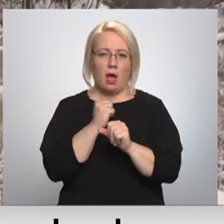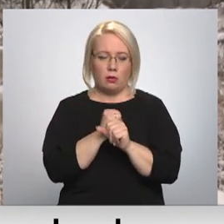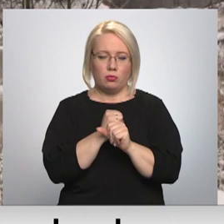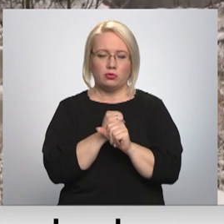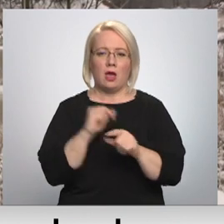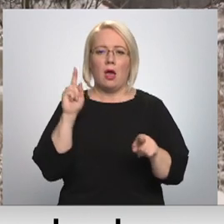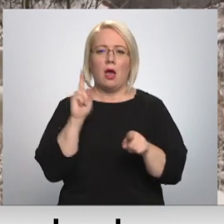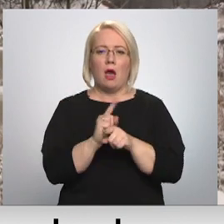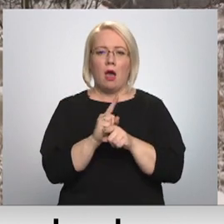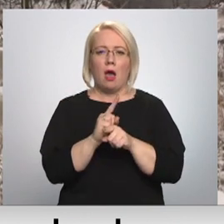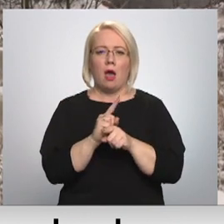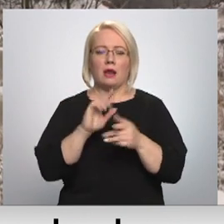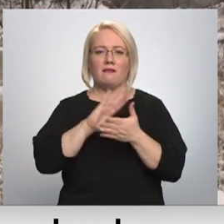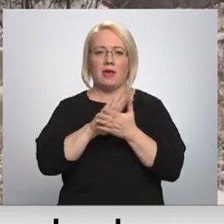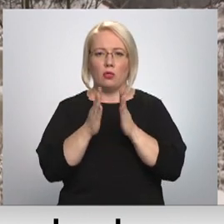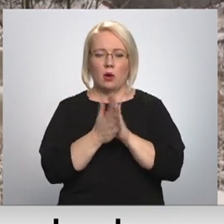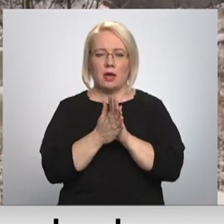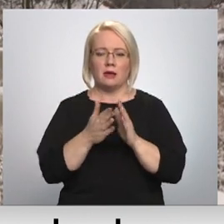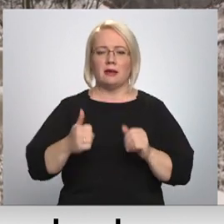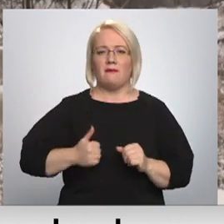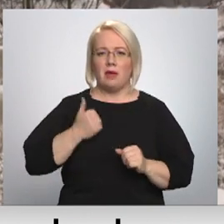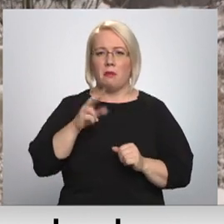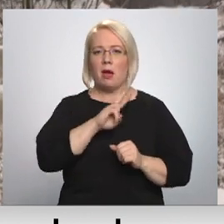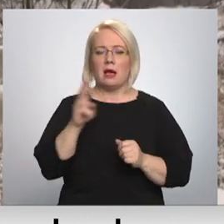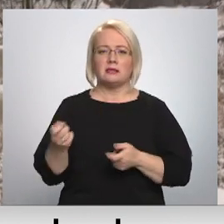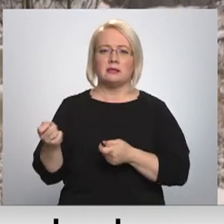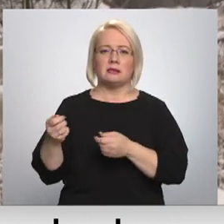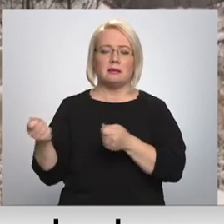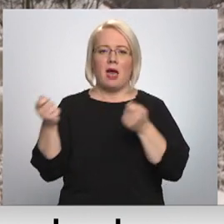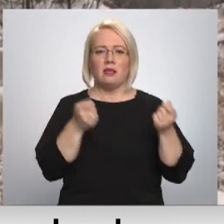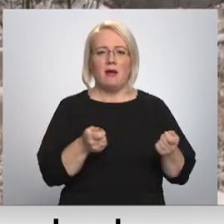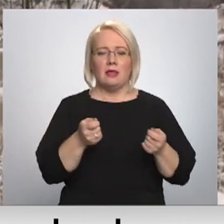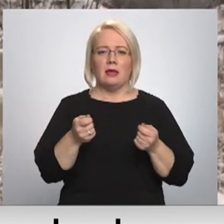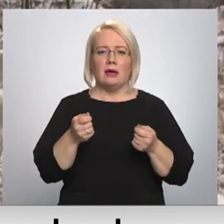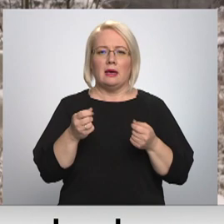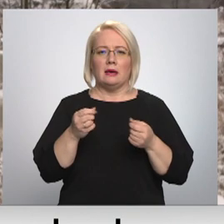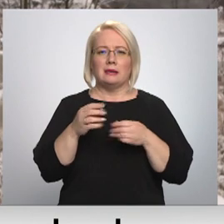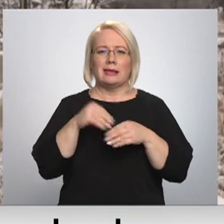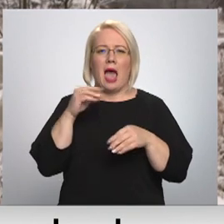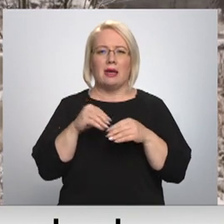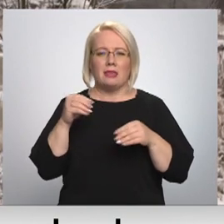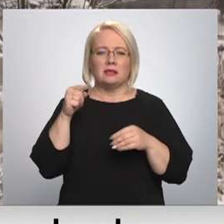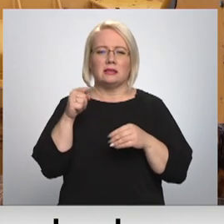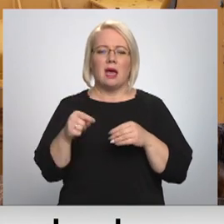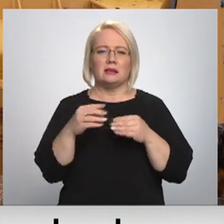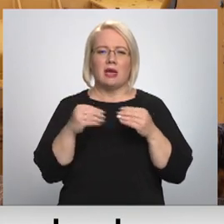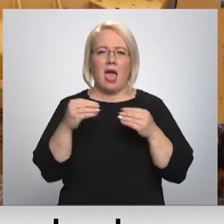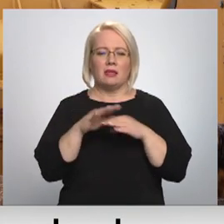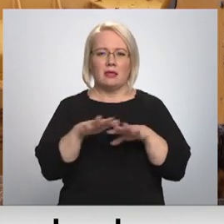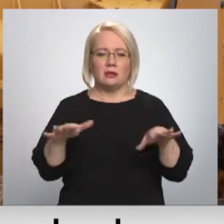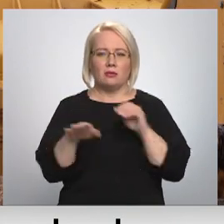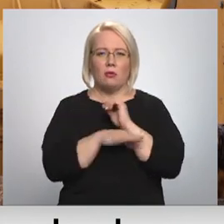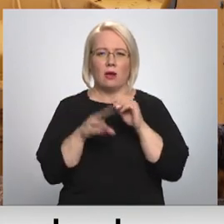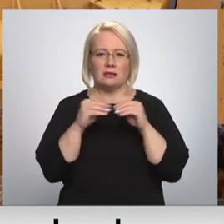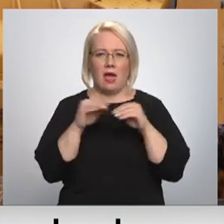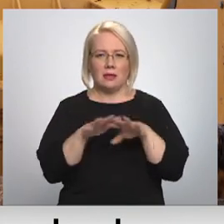Arī panakta vienošanas ar komersantiem, kuri mums piegada skaidas, jo tā ir liela diezgan problēma atrast tādas skaidas. Vēl viens